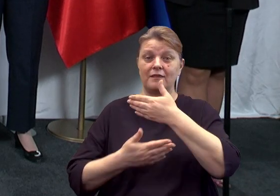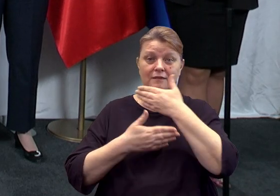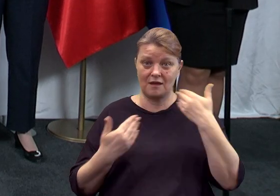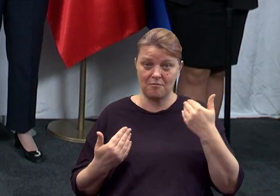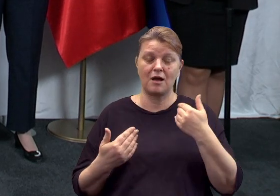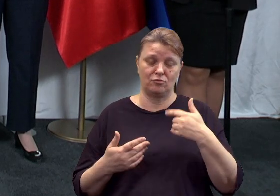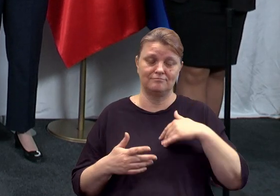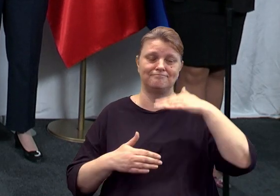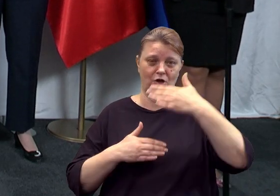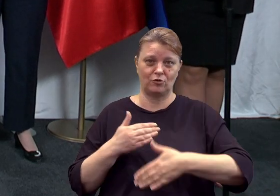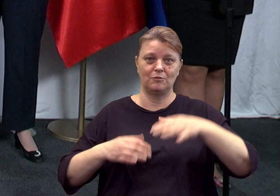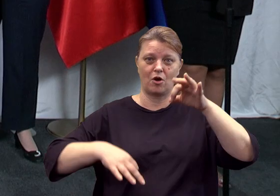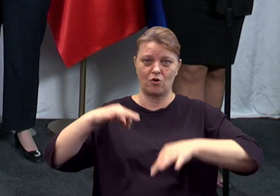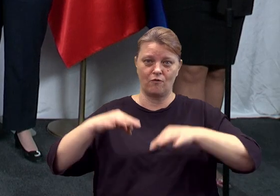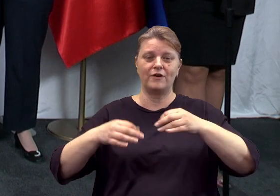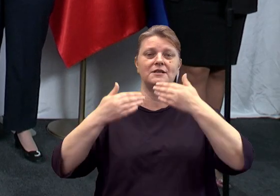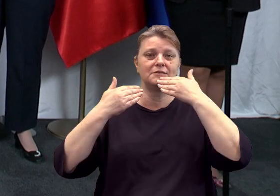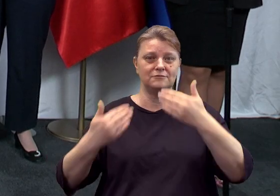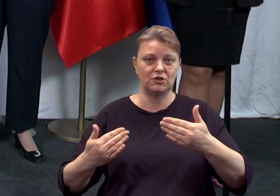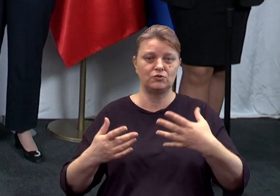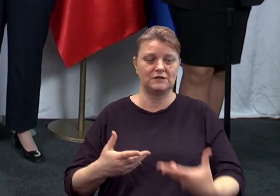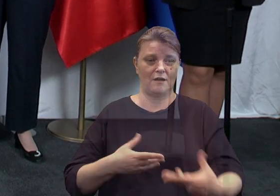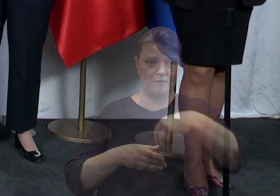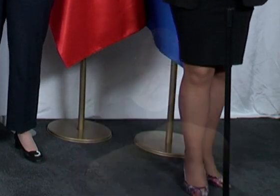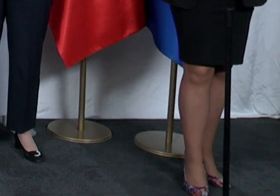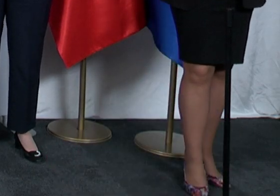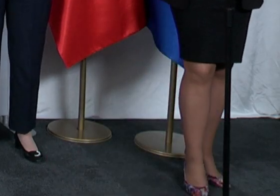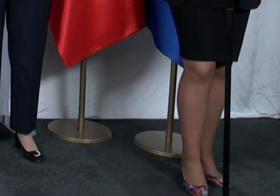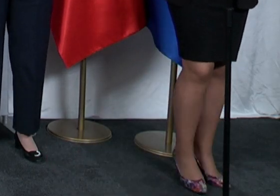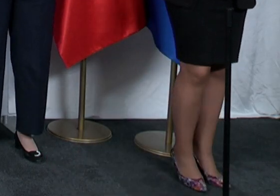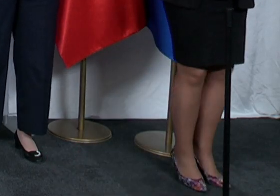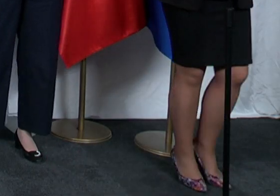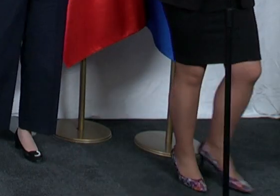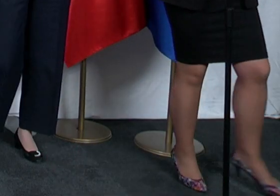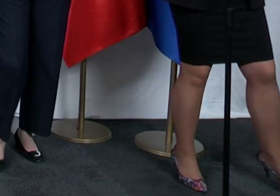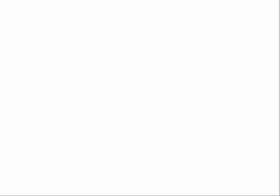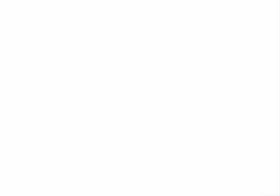kończymy na dzisiaj. Bardzo dziękuję państwu ministrom za udział. Dziękuję państwu za uwagę. Do zobaczenia.